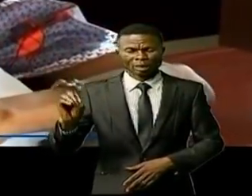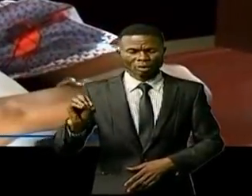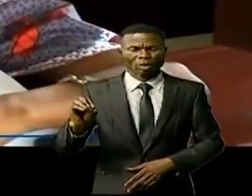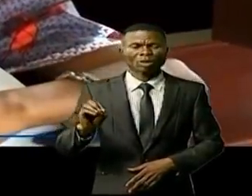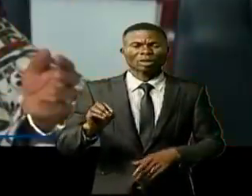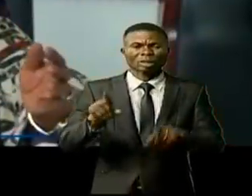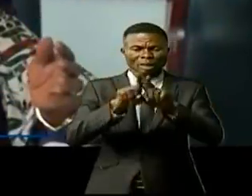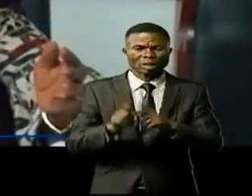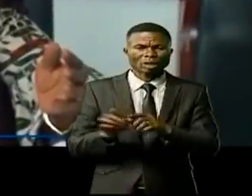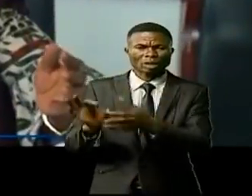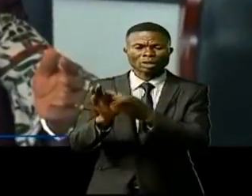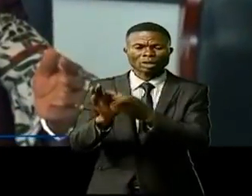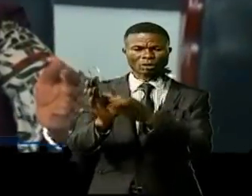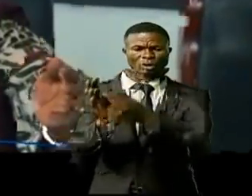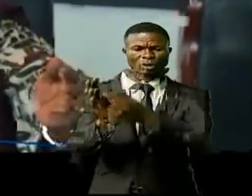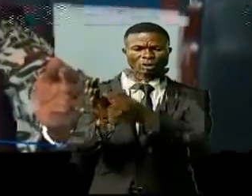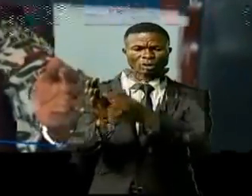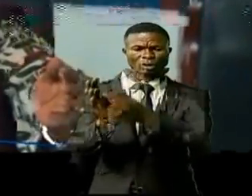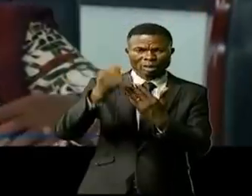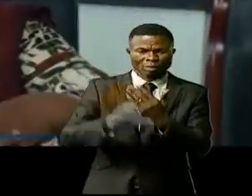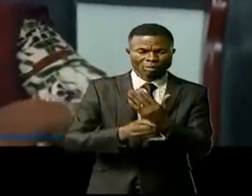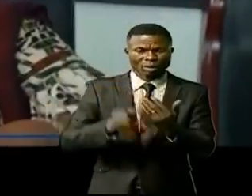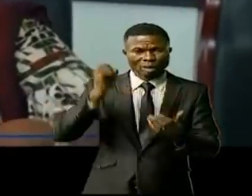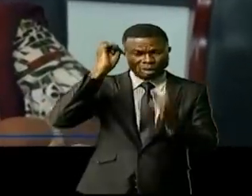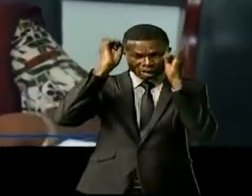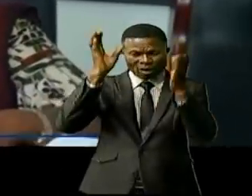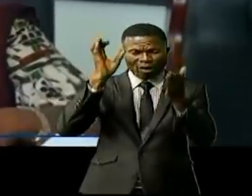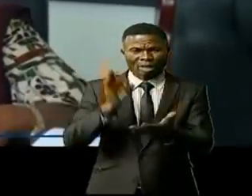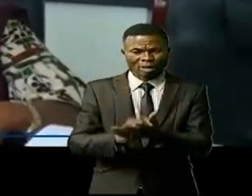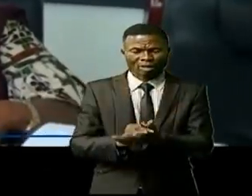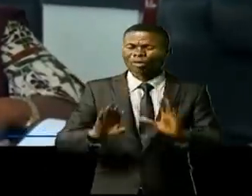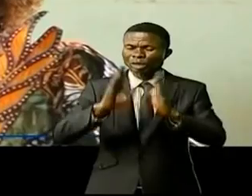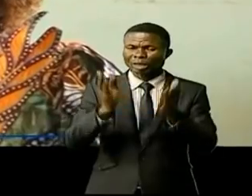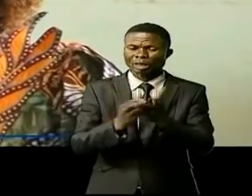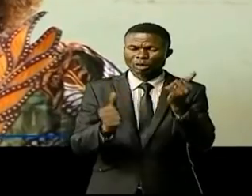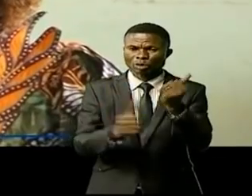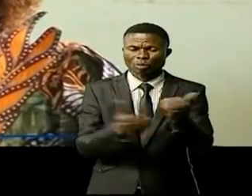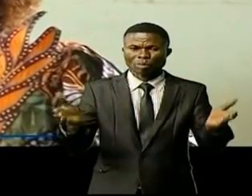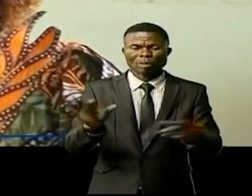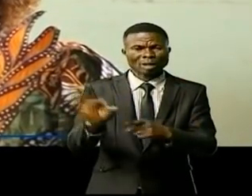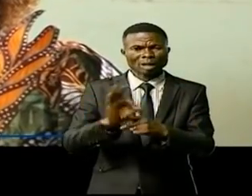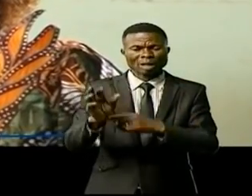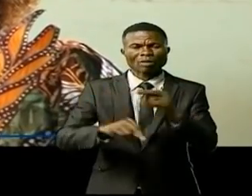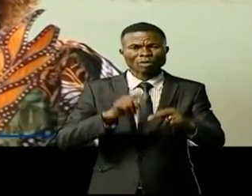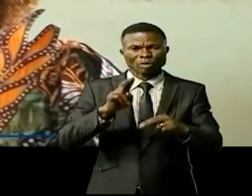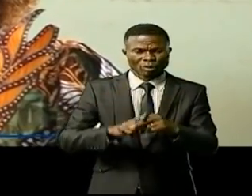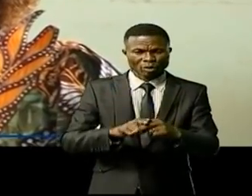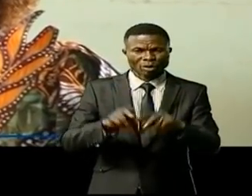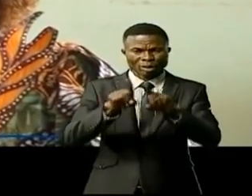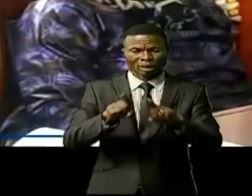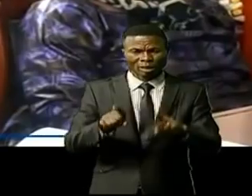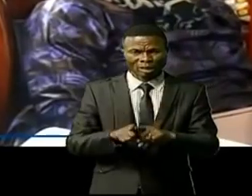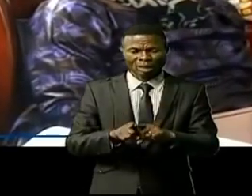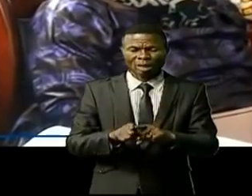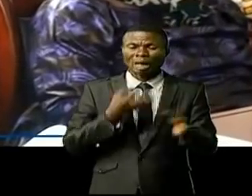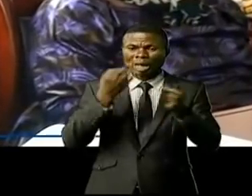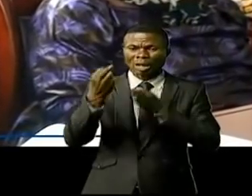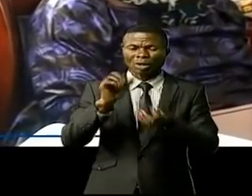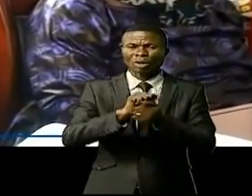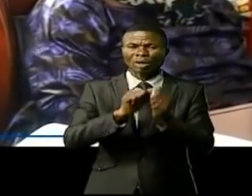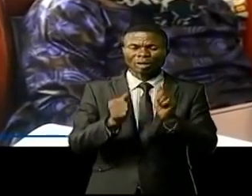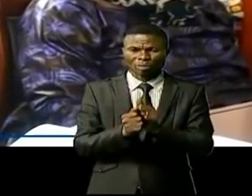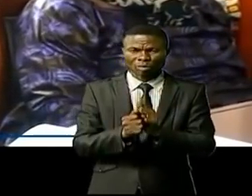et coordonnatrice du projet EDUFAM, les participants à cet atelier national avaient aussi relevé l